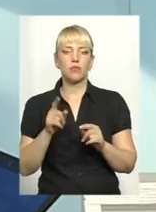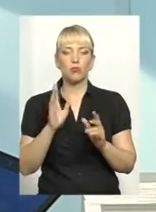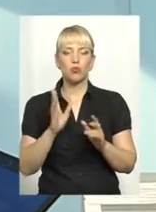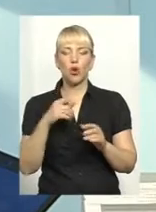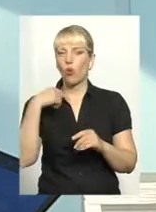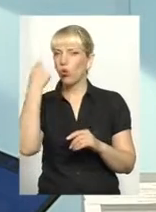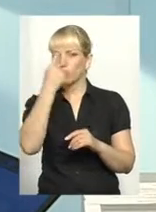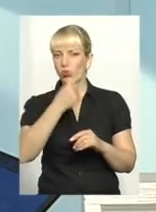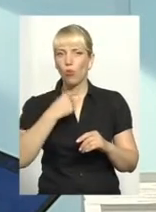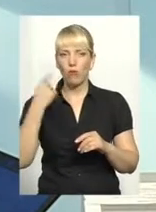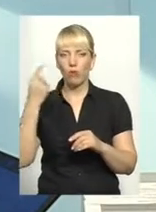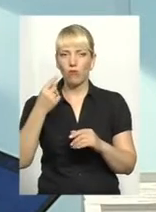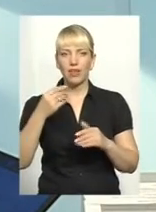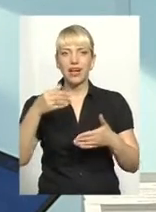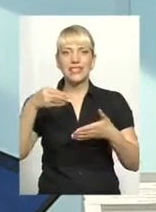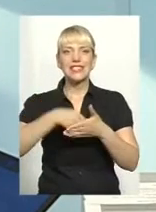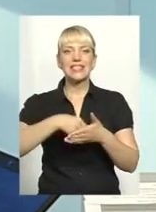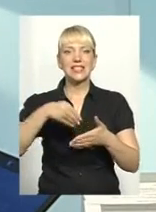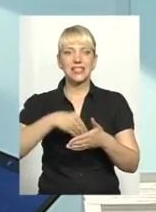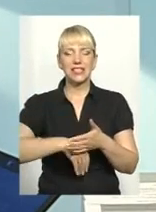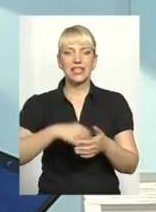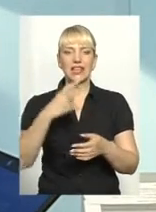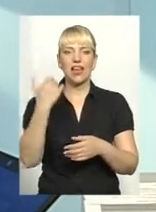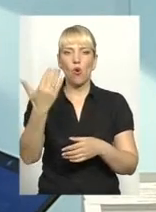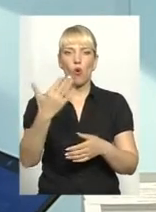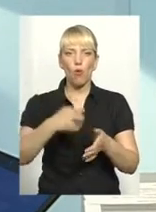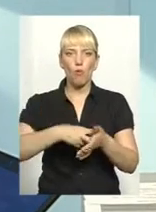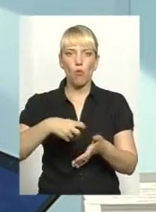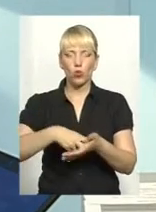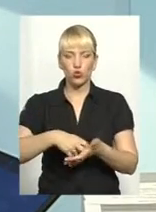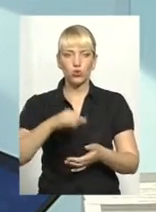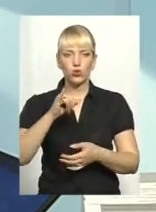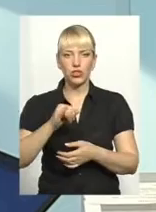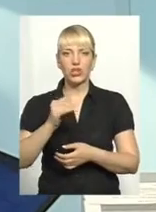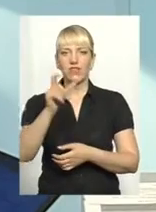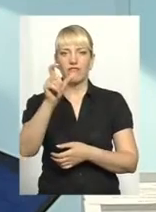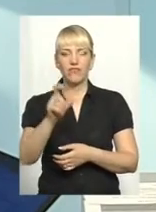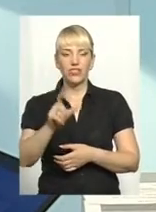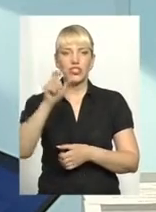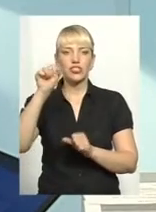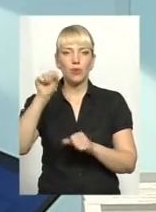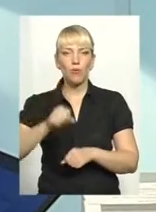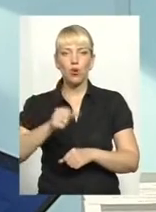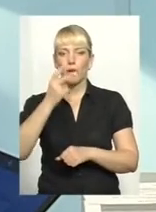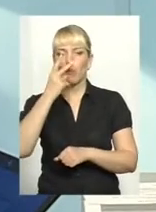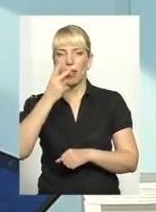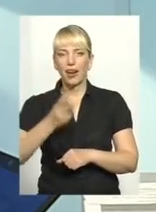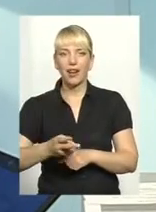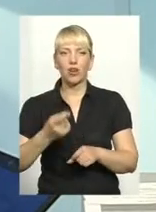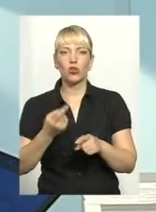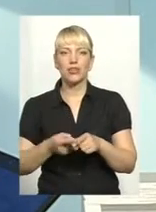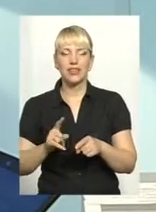на його пошту. І він зможе переглянути те, що він